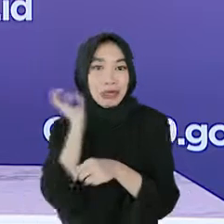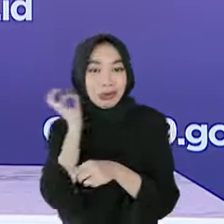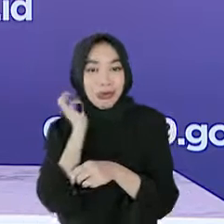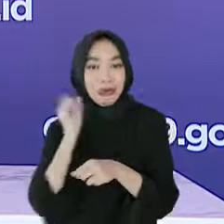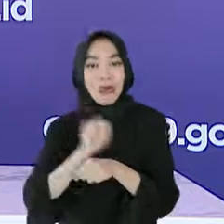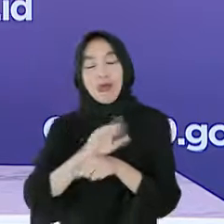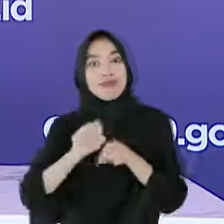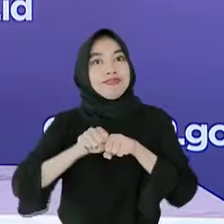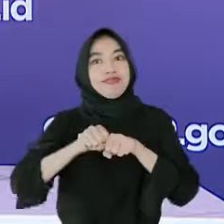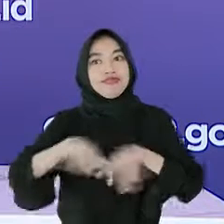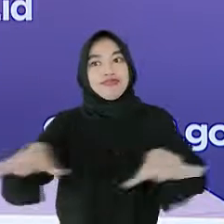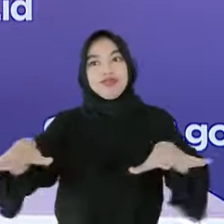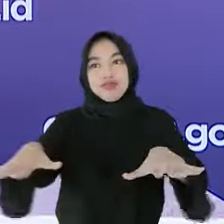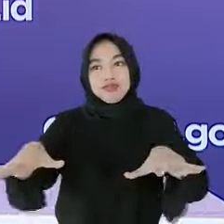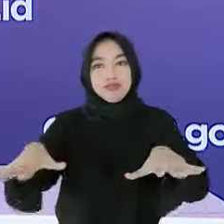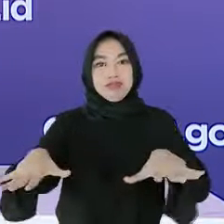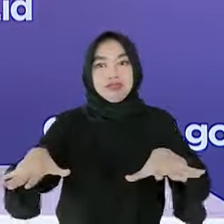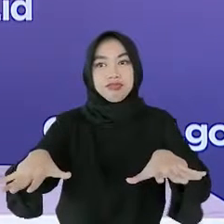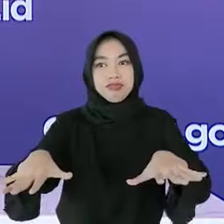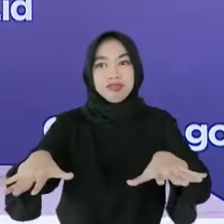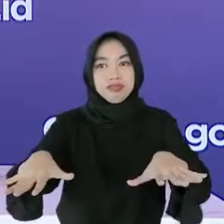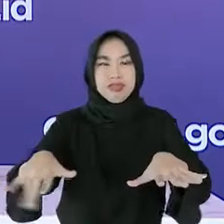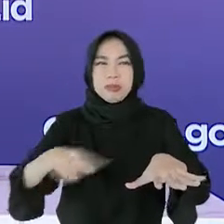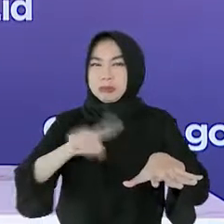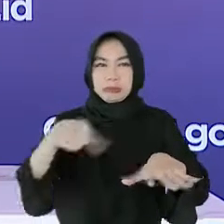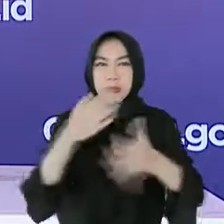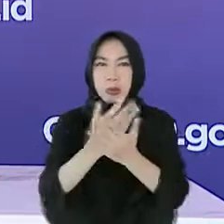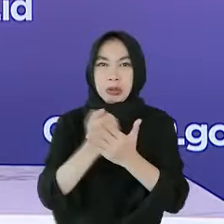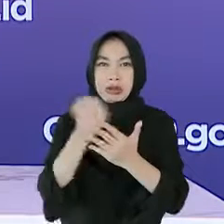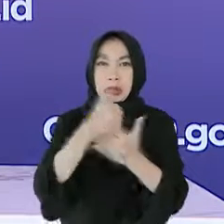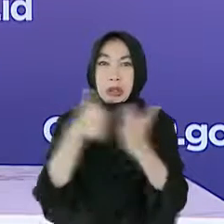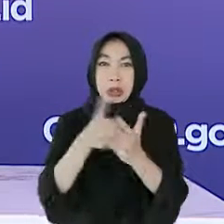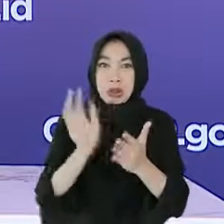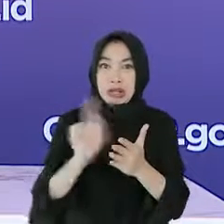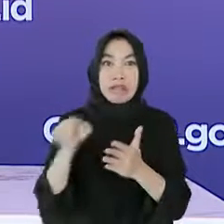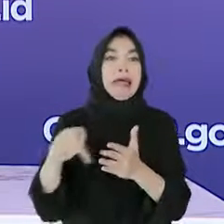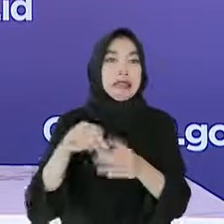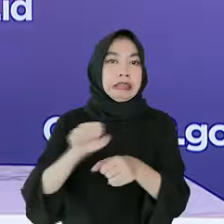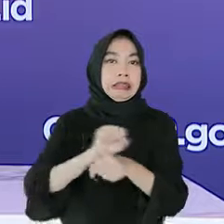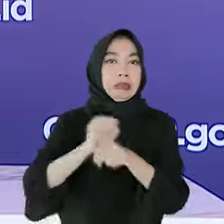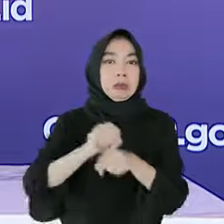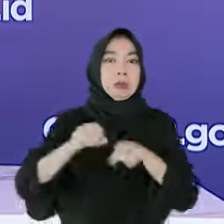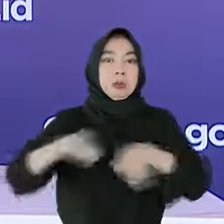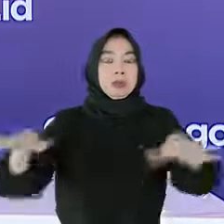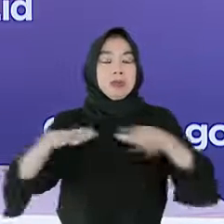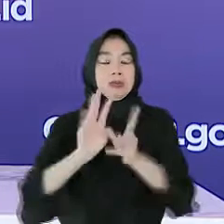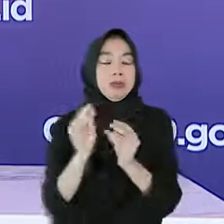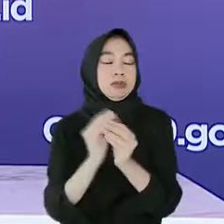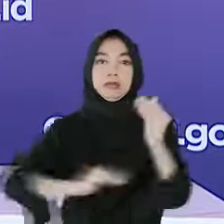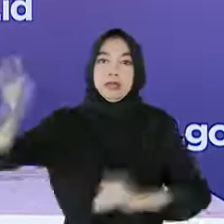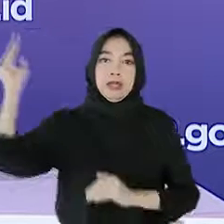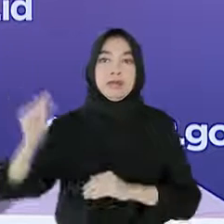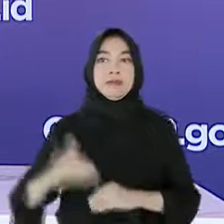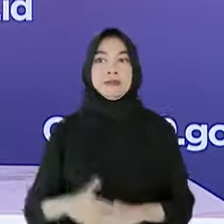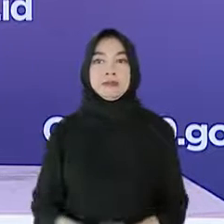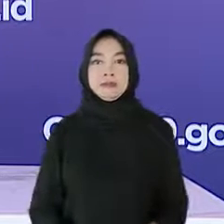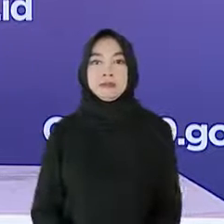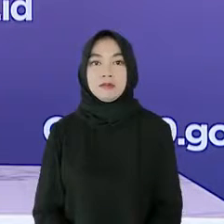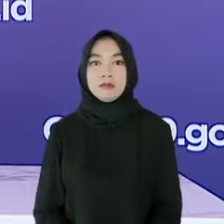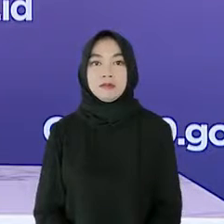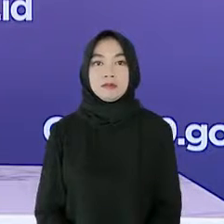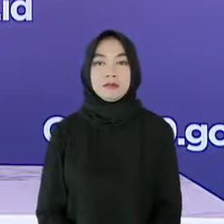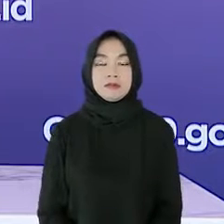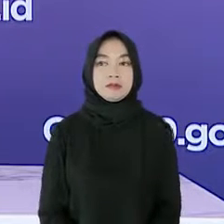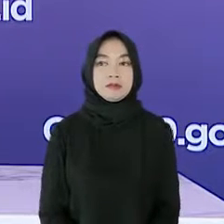apabila tidak dibarengi dengan disiplin protokol kesehatan. Dan jika dilihat pada grafik,